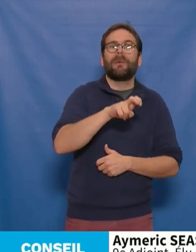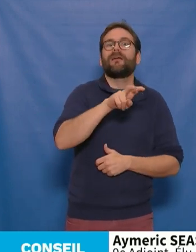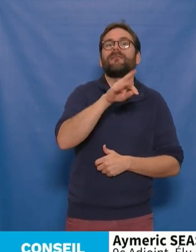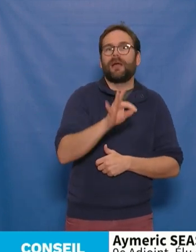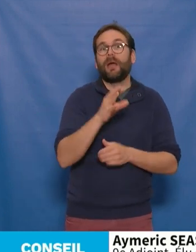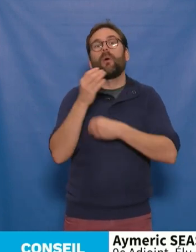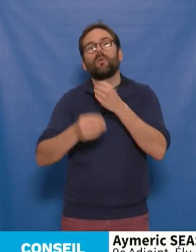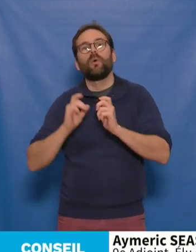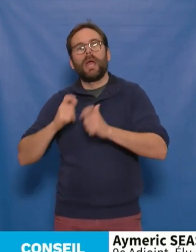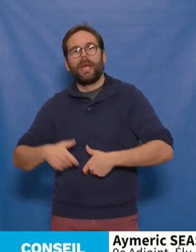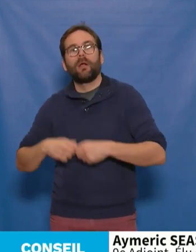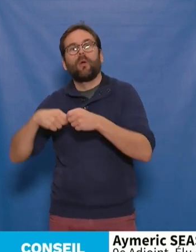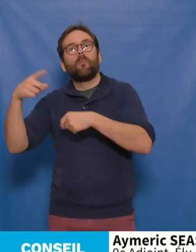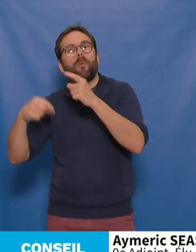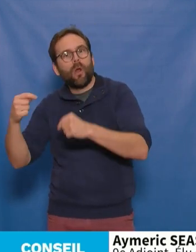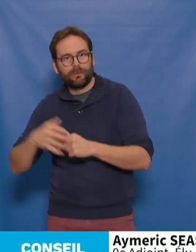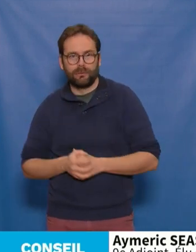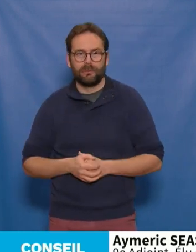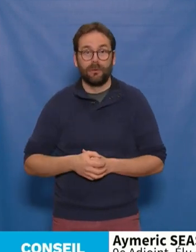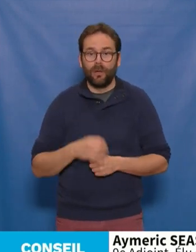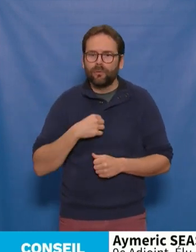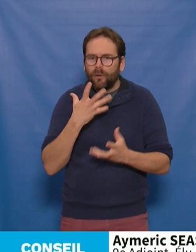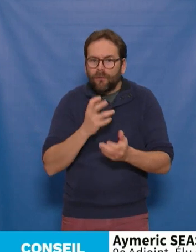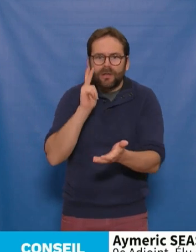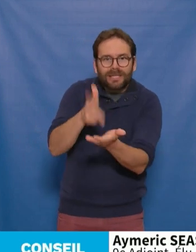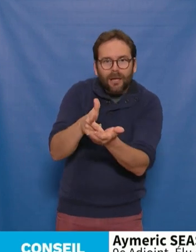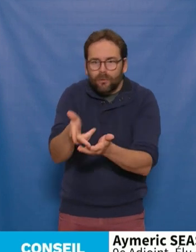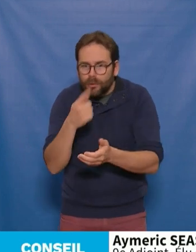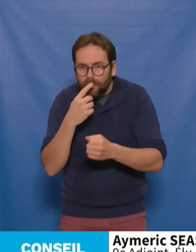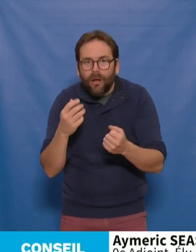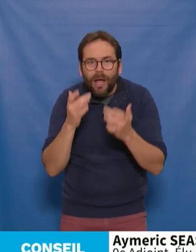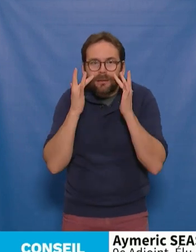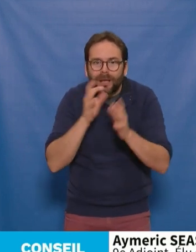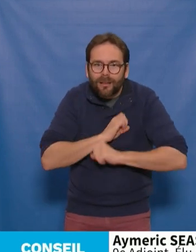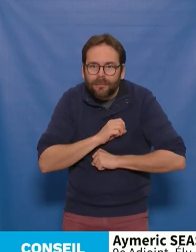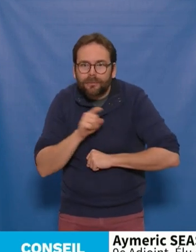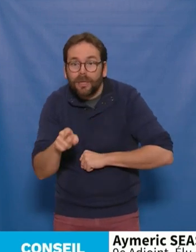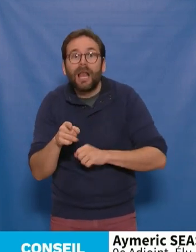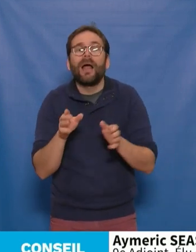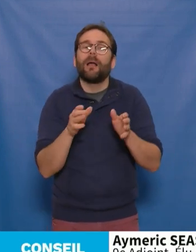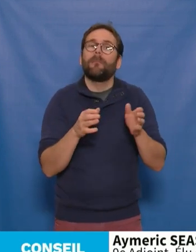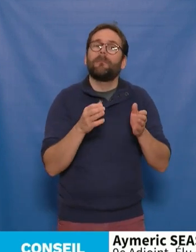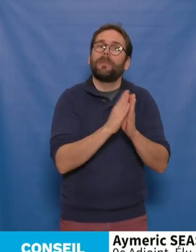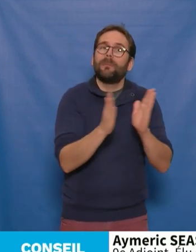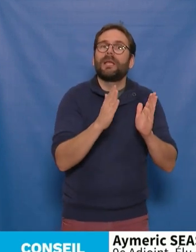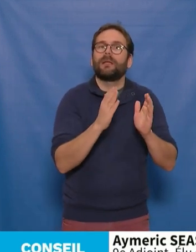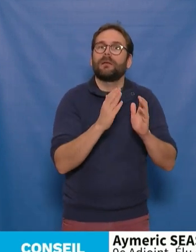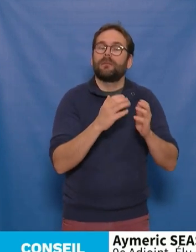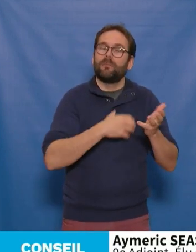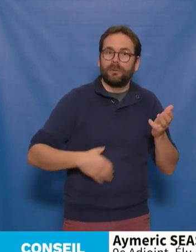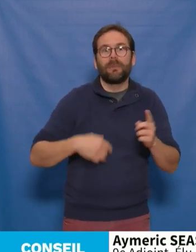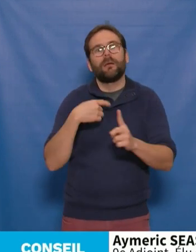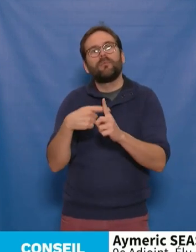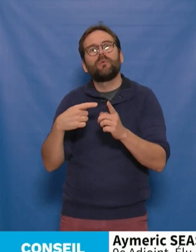Il s'agit dans un premier temps ici d'expérimenter un tiers-lieu qui sera animé par la bibliothèque municipale avec une salle de spectacle et une salle d'exposition.